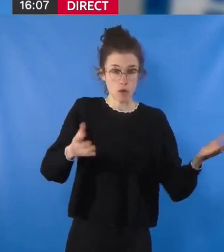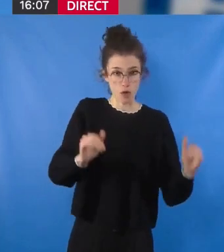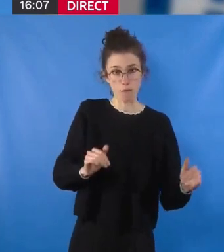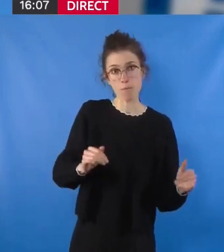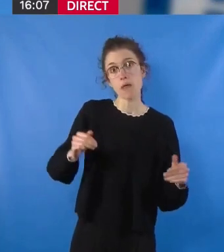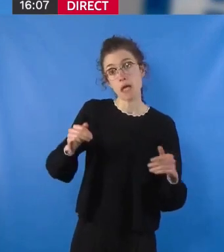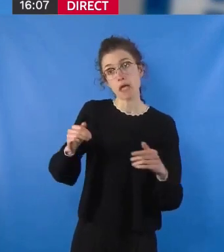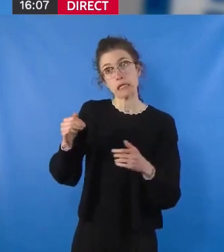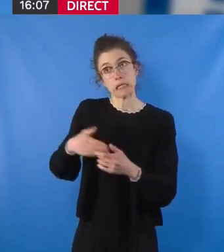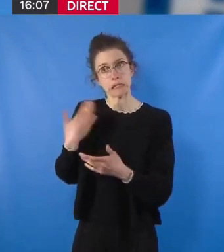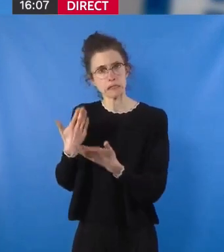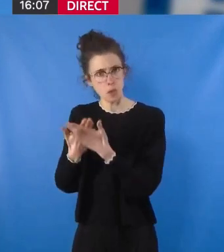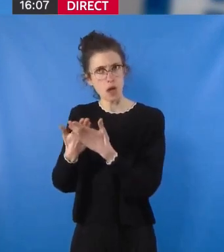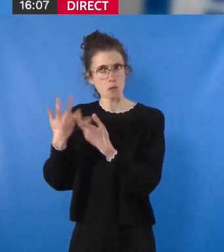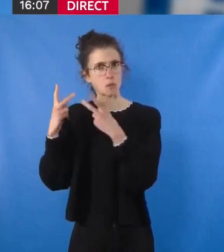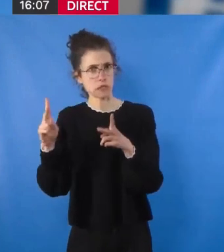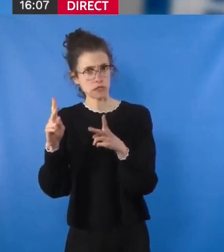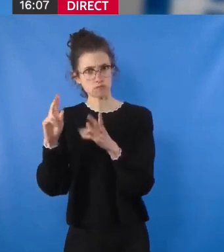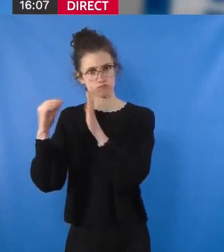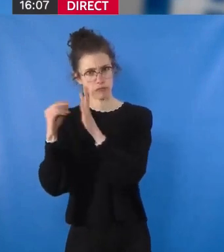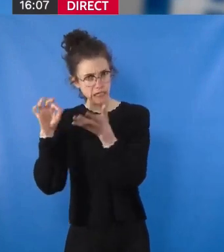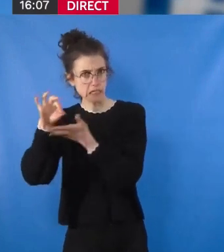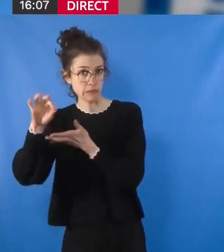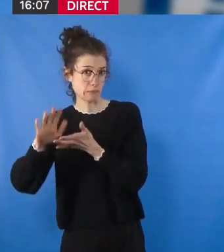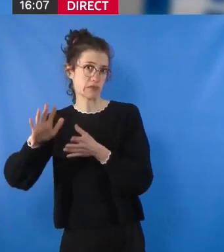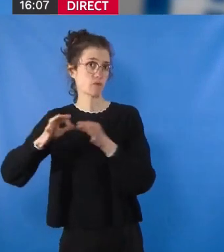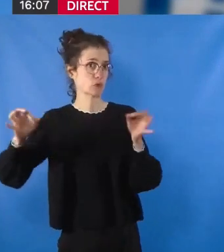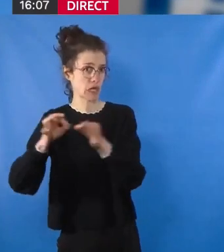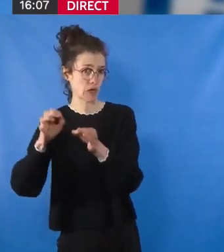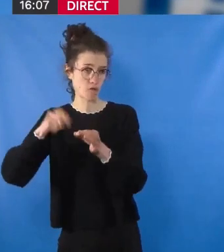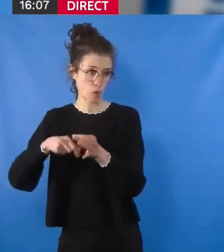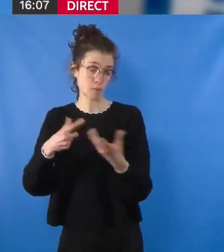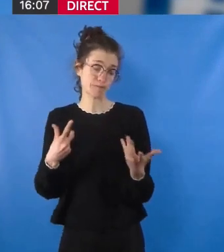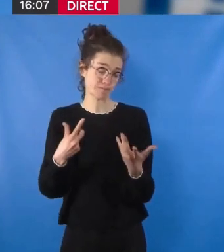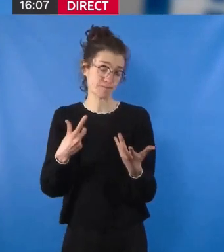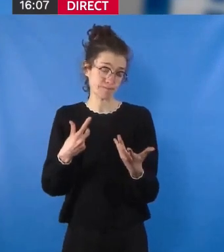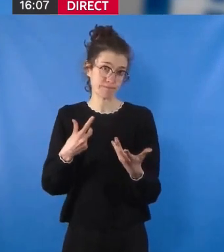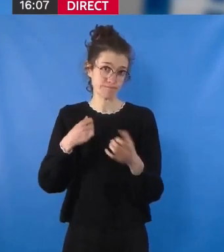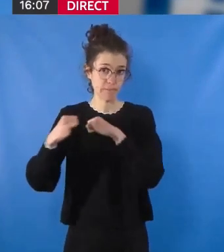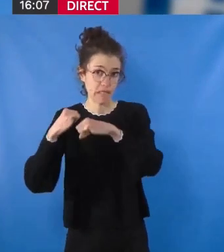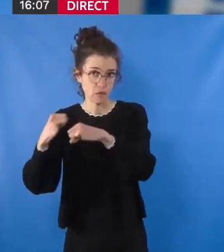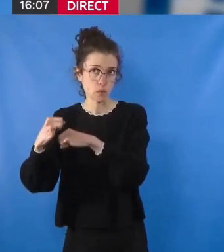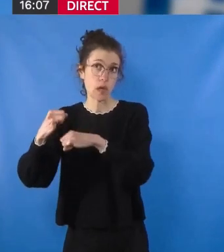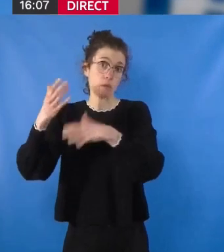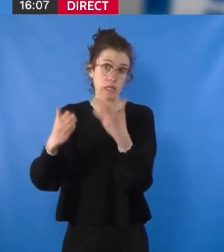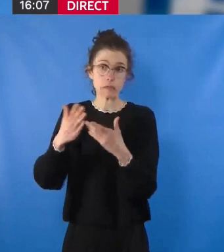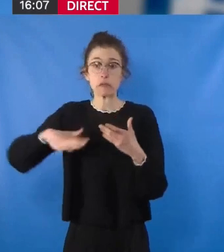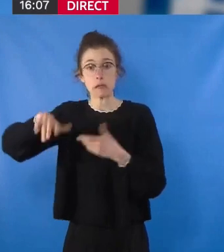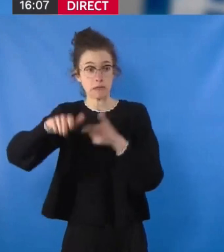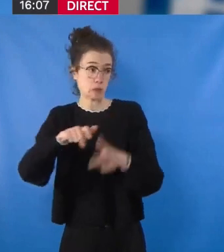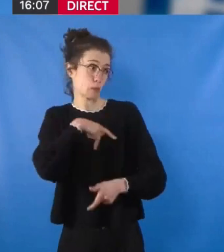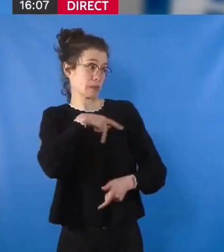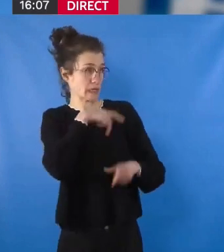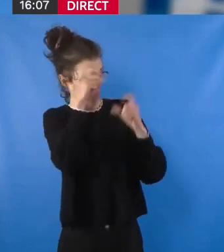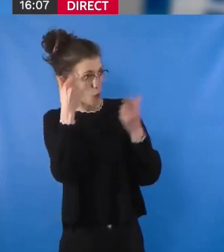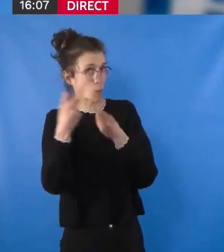Il faut en effet s'attaquer à la spéculation sur le foncier. Cela risque de déplaire aux propriétaires fonciers et à l'Etat, mais c'est aussi cela